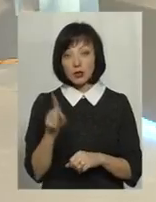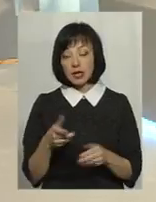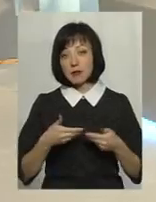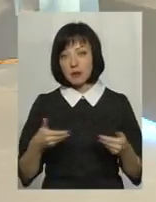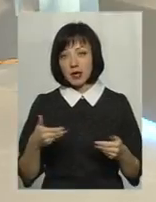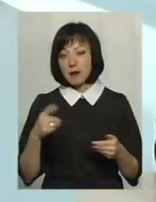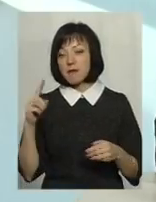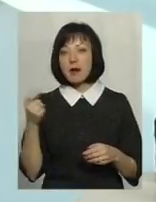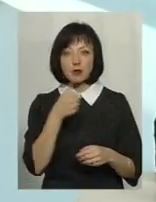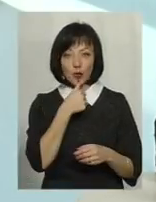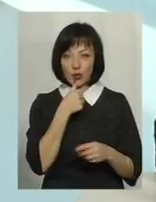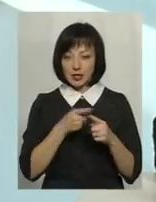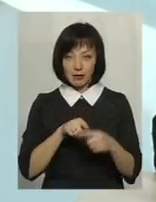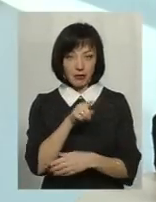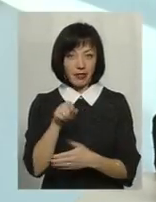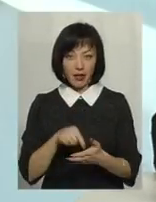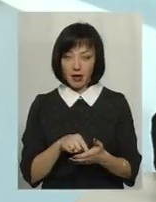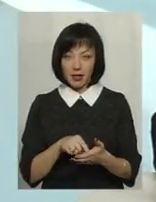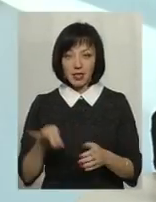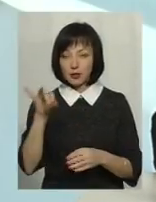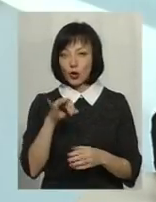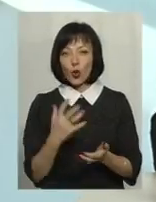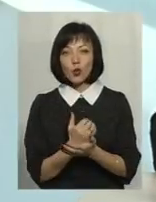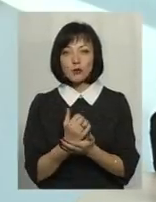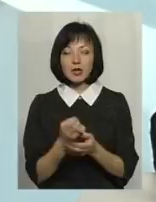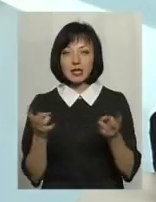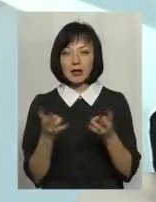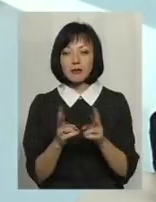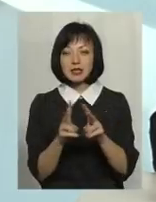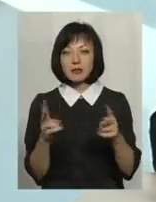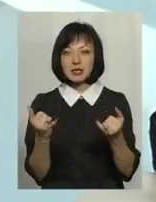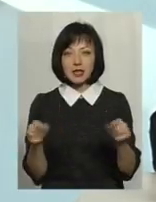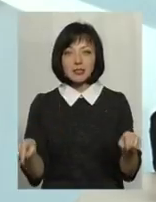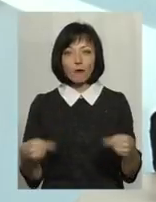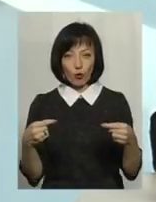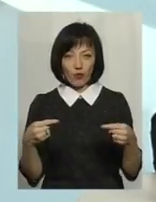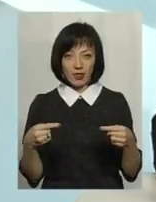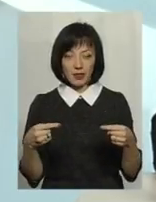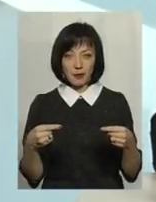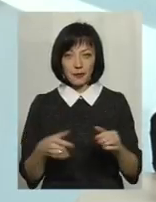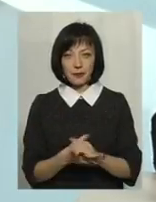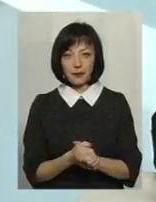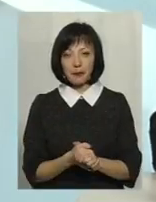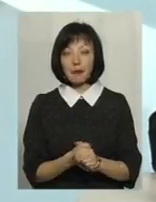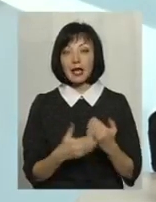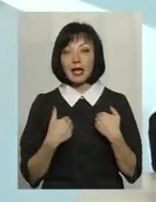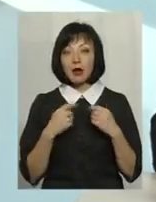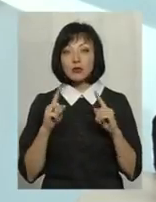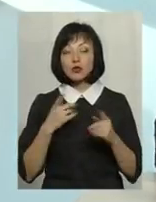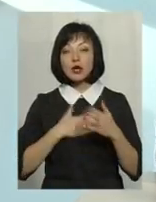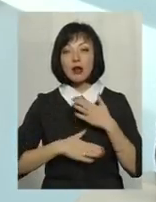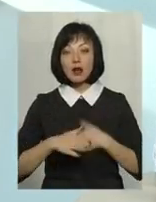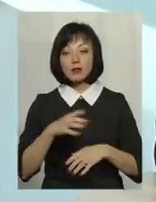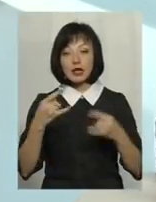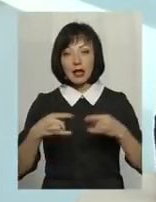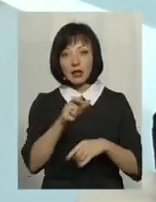першопроходці в цих питаннях, то історію успіху нам треба з кимось зараз її створювати. І тому я б дуже був радий, що тих,